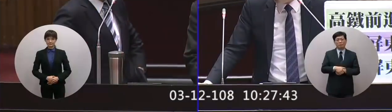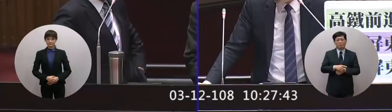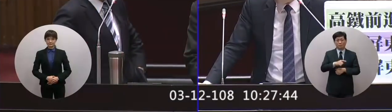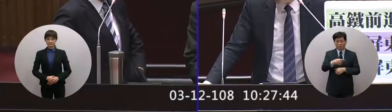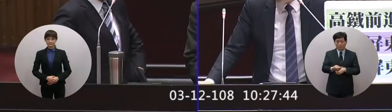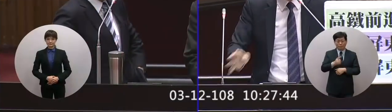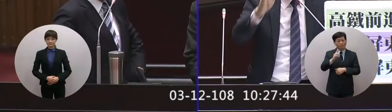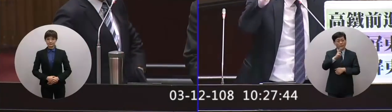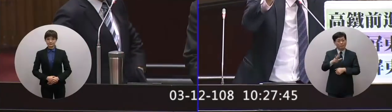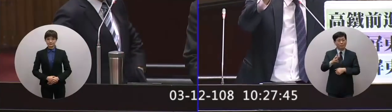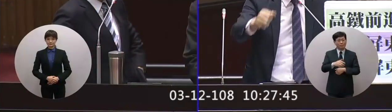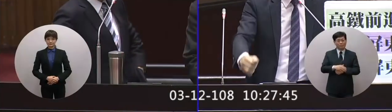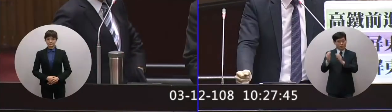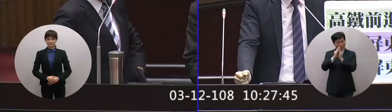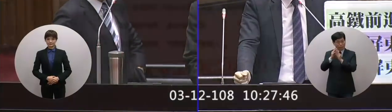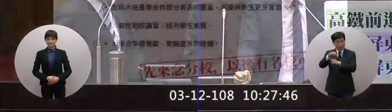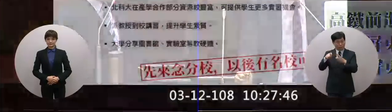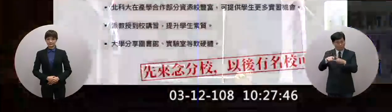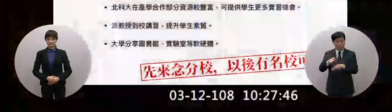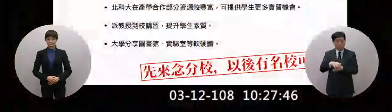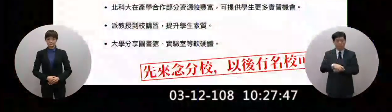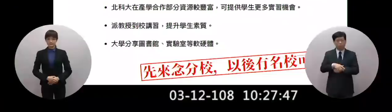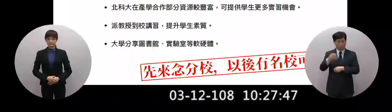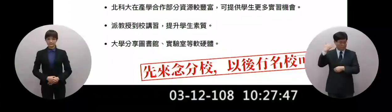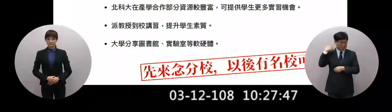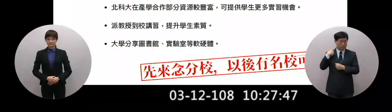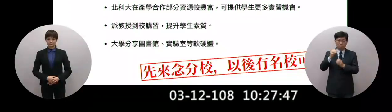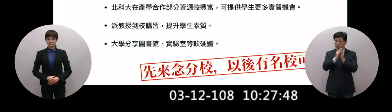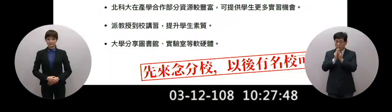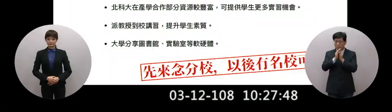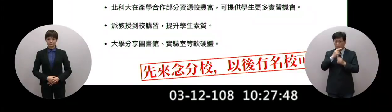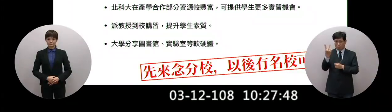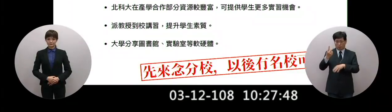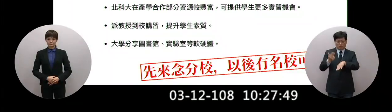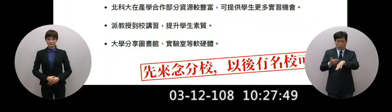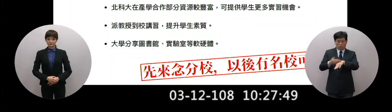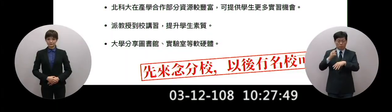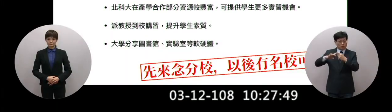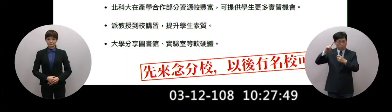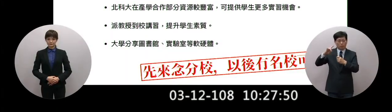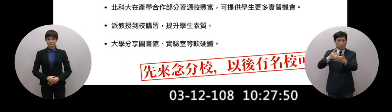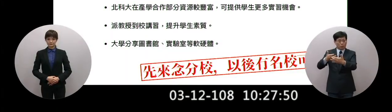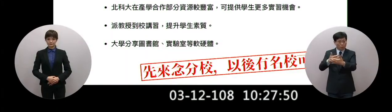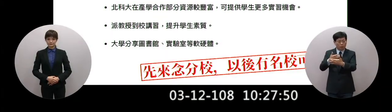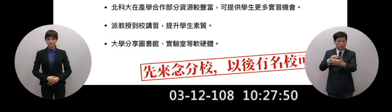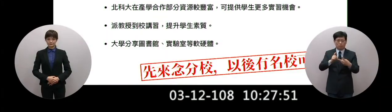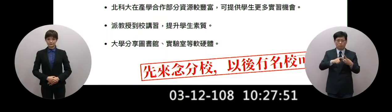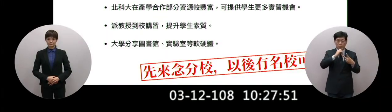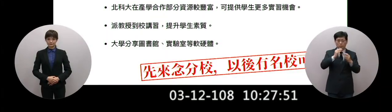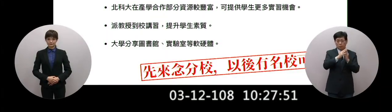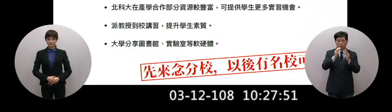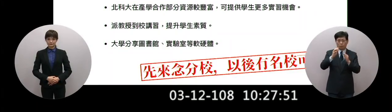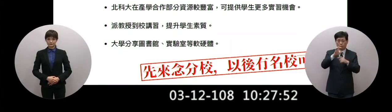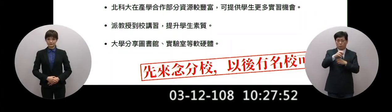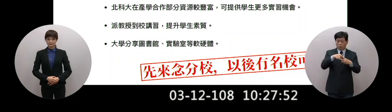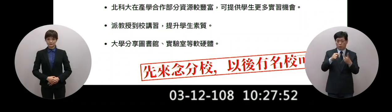看一下最後呢有一個什麼方式桃園農工桃園農工過去在藤園兩個技術高中一個是龍潭龍潭高農一個是桃園